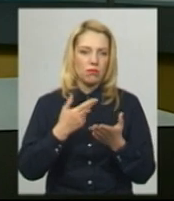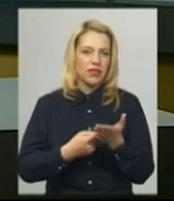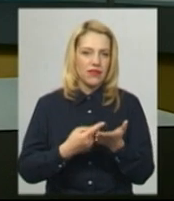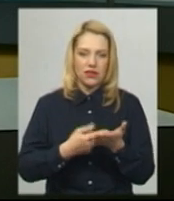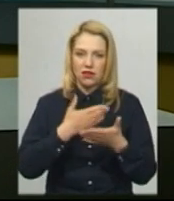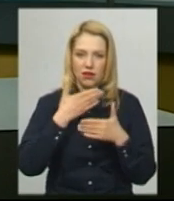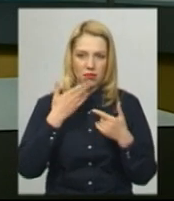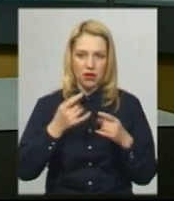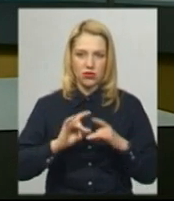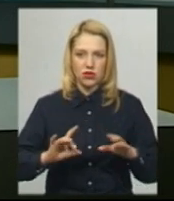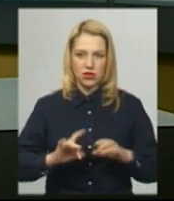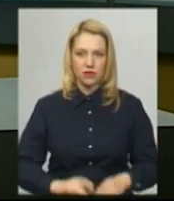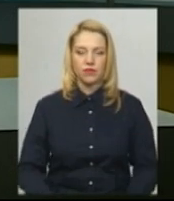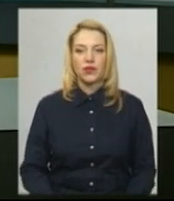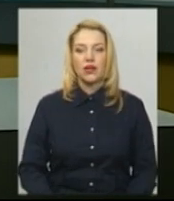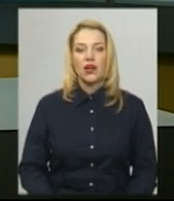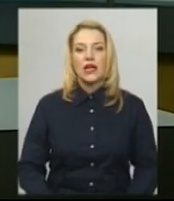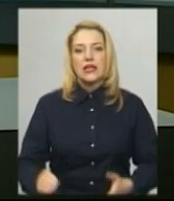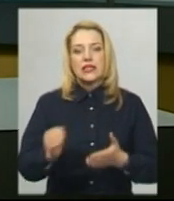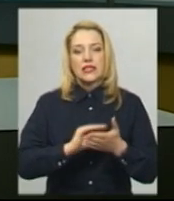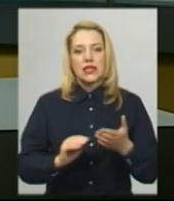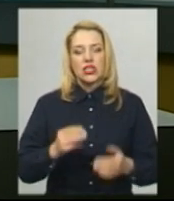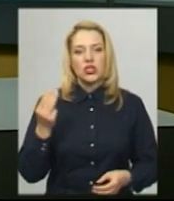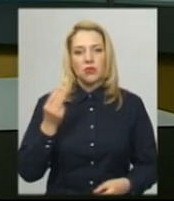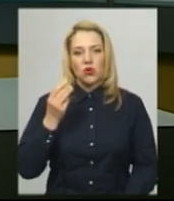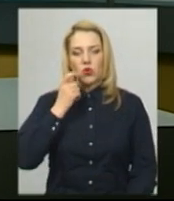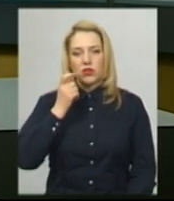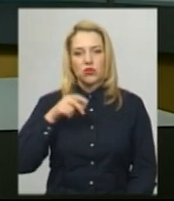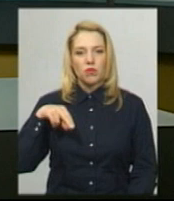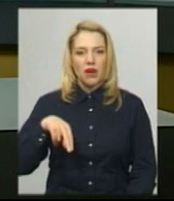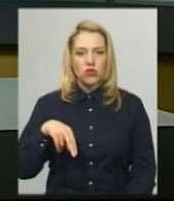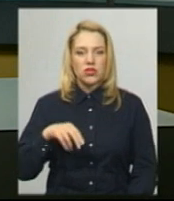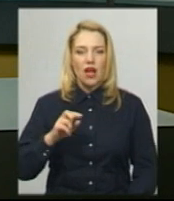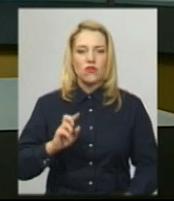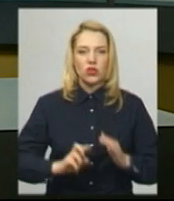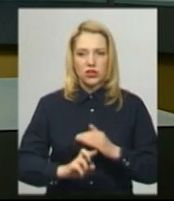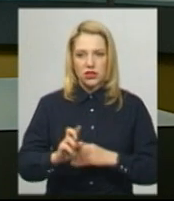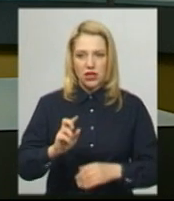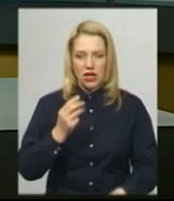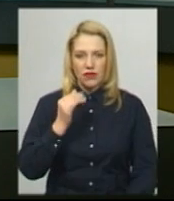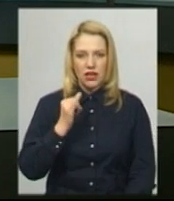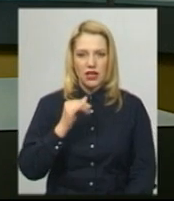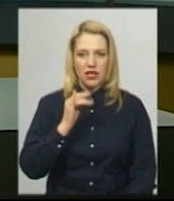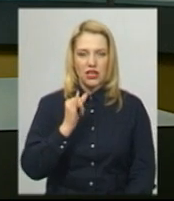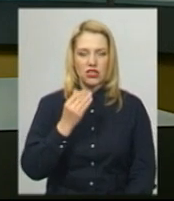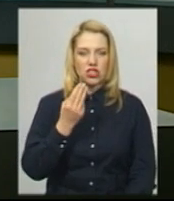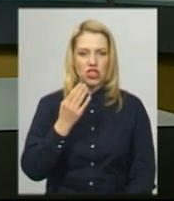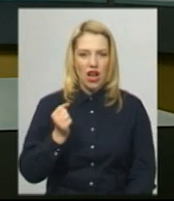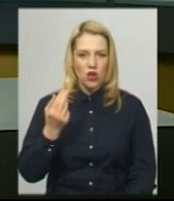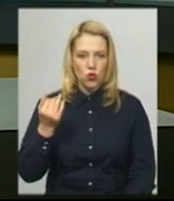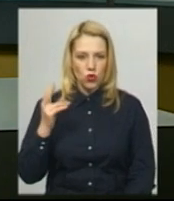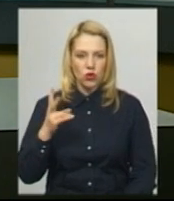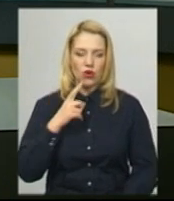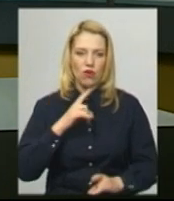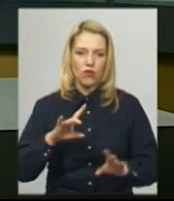Секретар Шепетівської і Славутської єпархії Української православної церкви Василь Івашенюк додає, на території